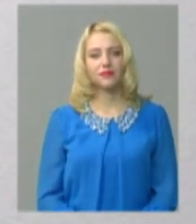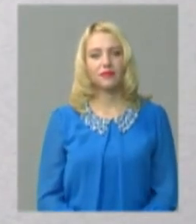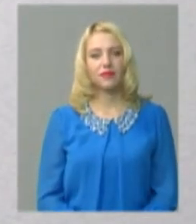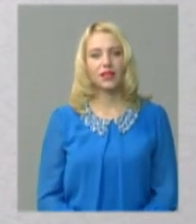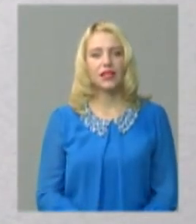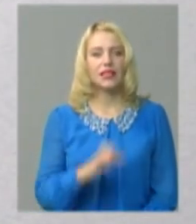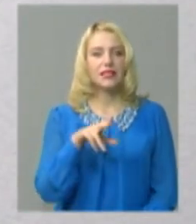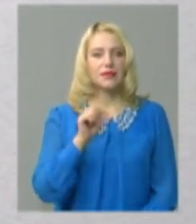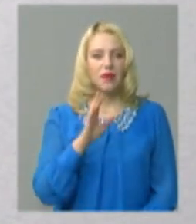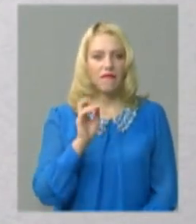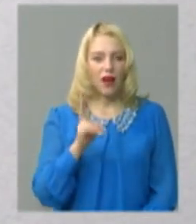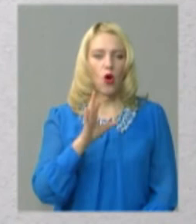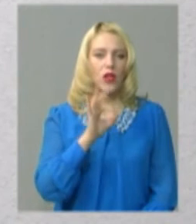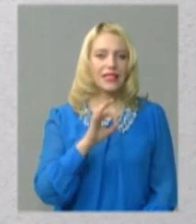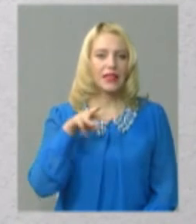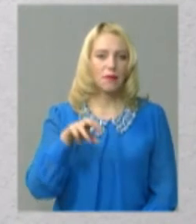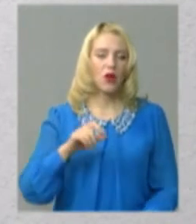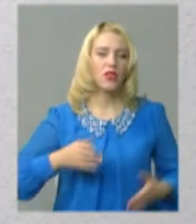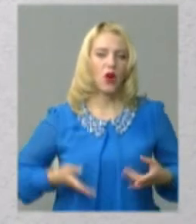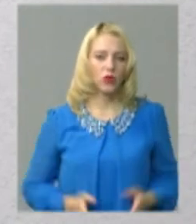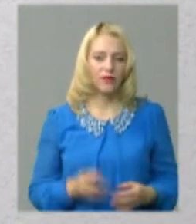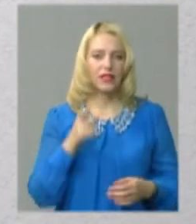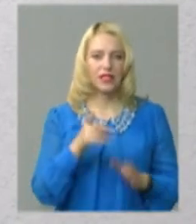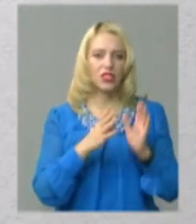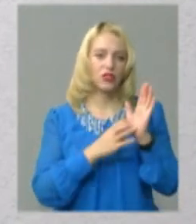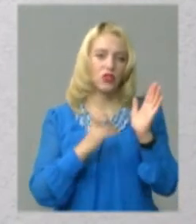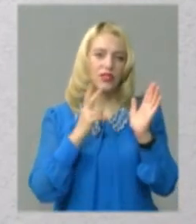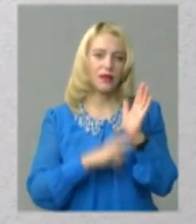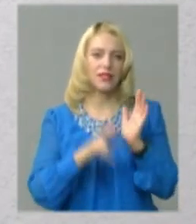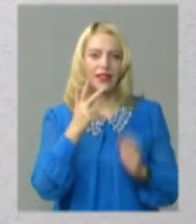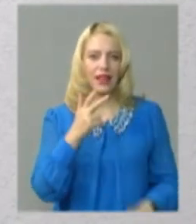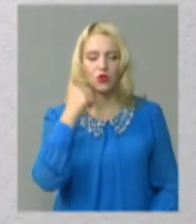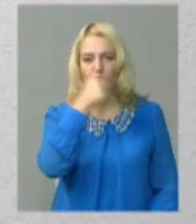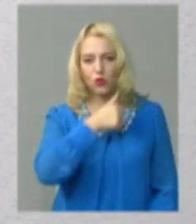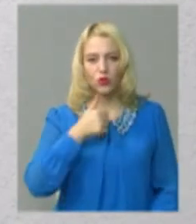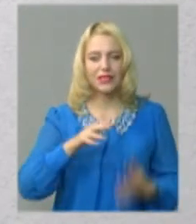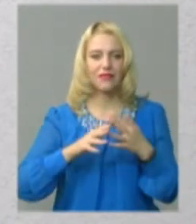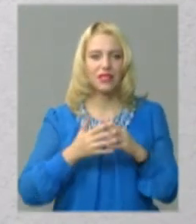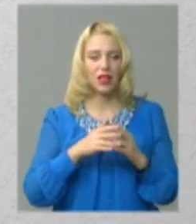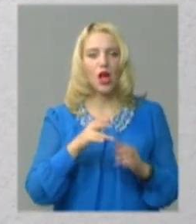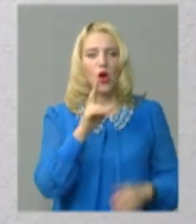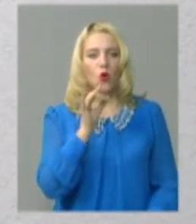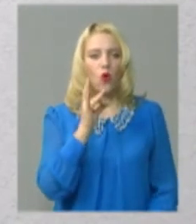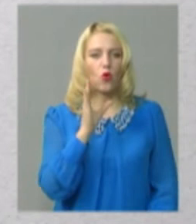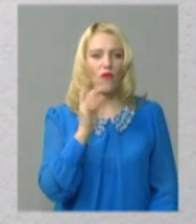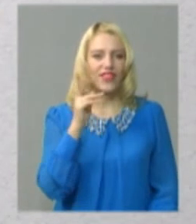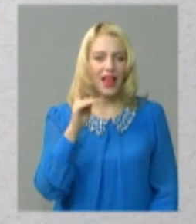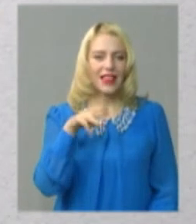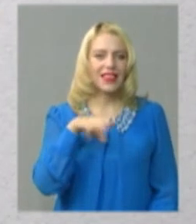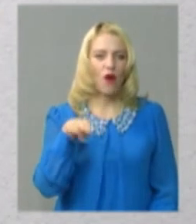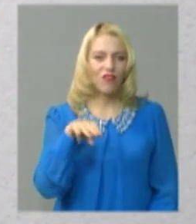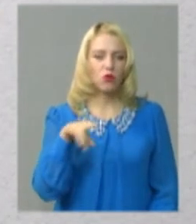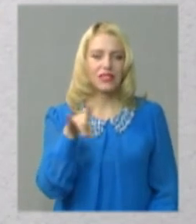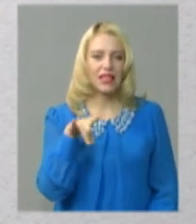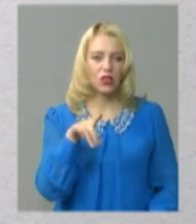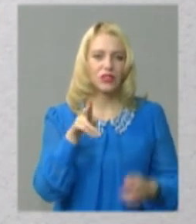Співак Олександр Михайлович. Народився у 1973 році у селі Коров'я Теофіпольського району.